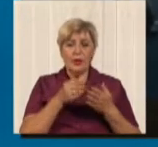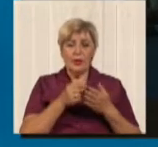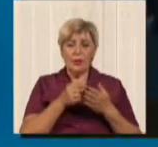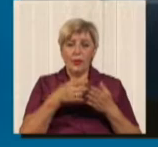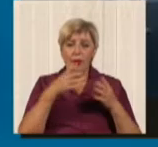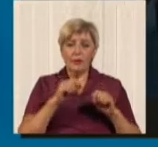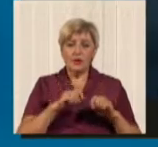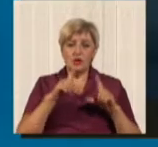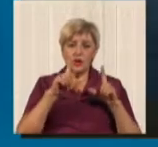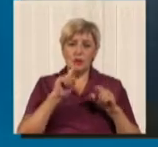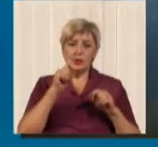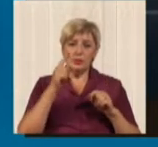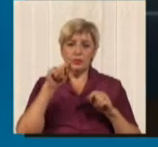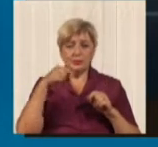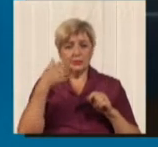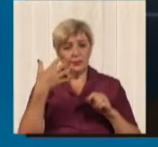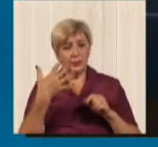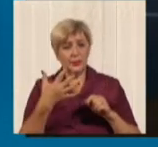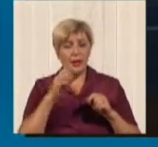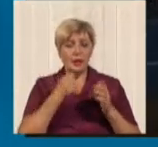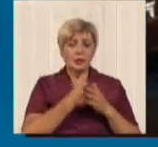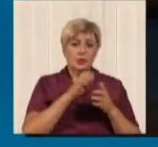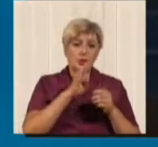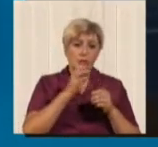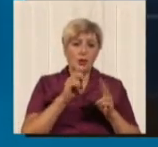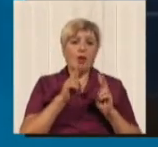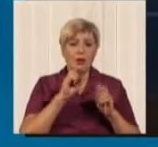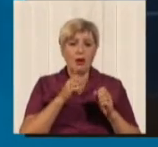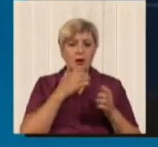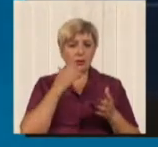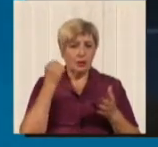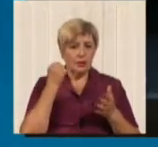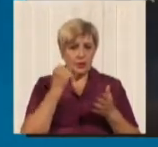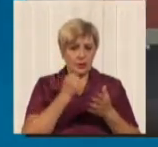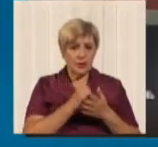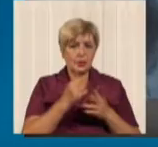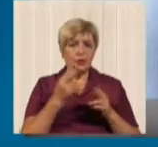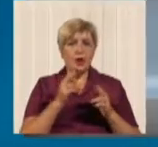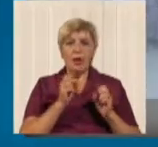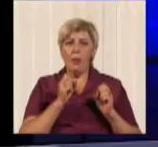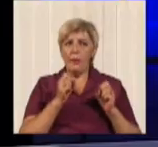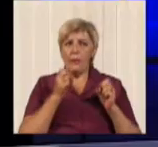1,5 гривні до 4 якось решить вопрос гарантированных передвіжений із пункта А в пункт Б в Дніпре.